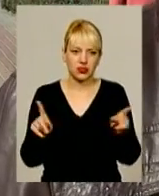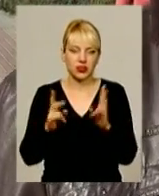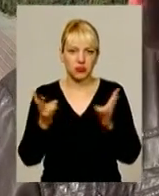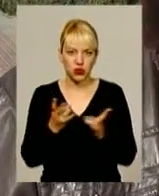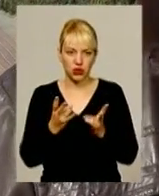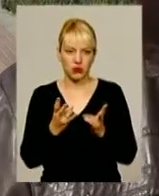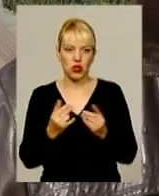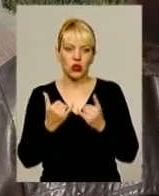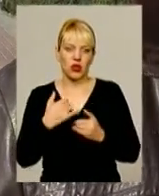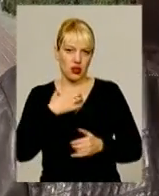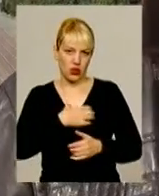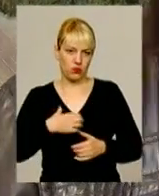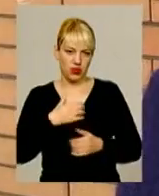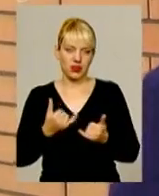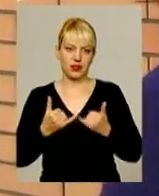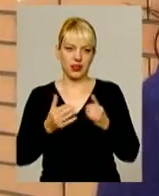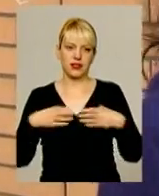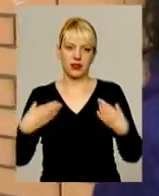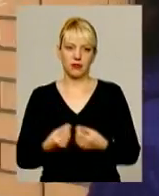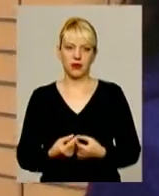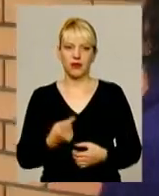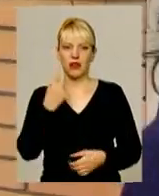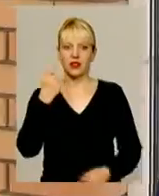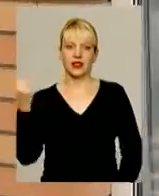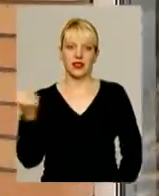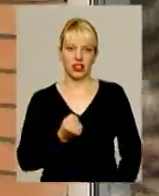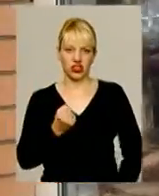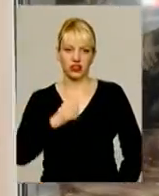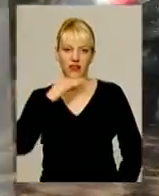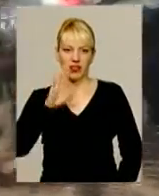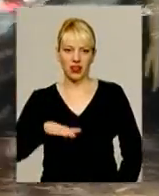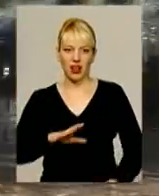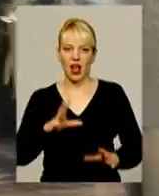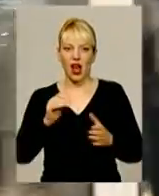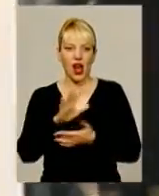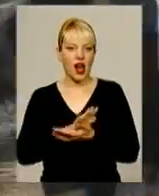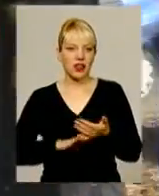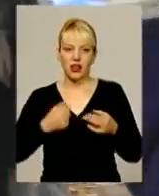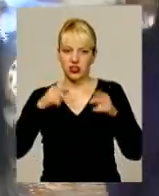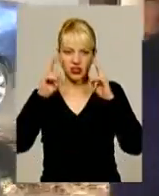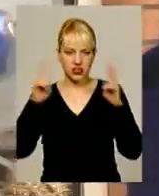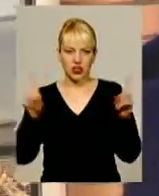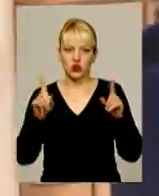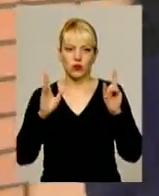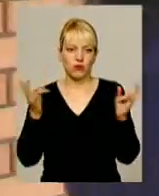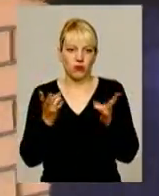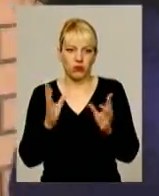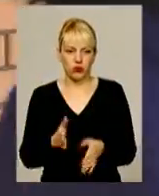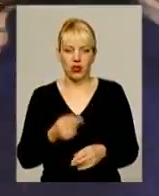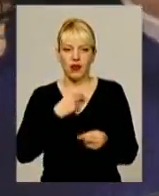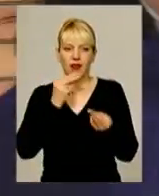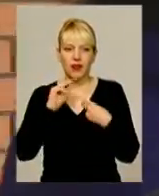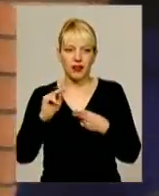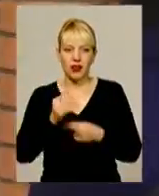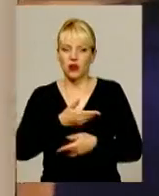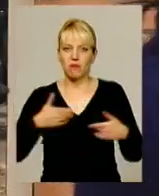кончені необхідні кожній сім'ї. На неділю хвачає і все. А далі я не знаю, що це має бути. І кращого